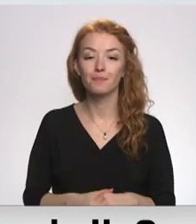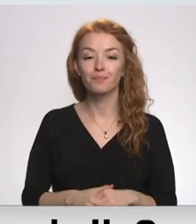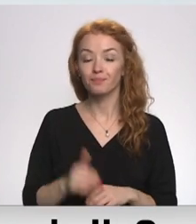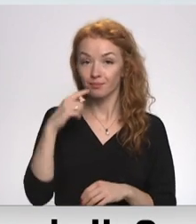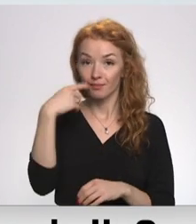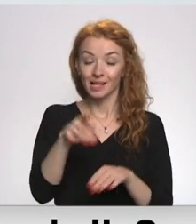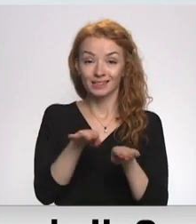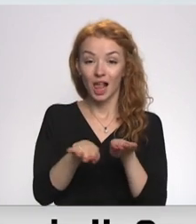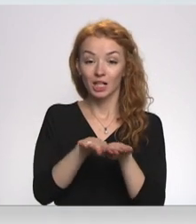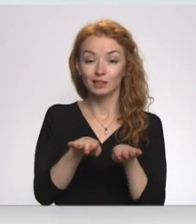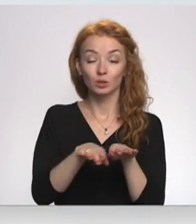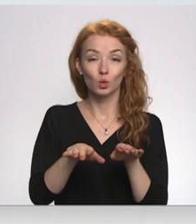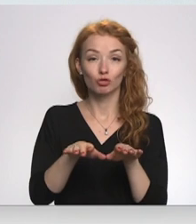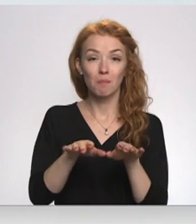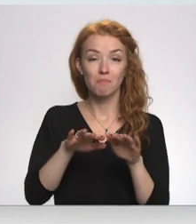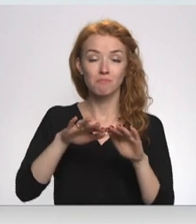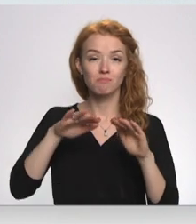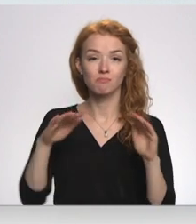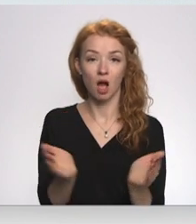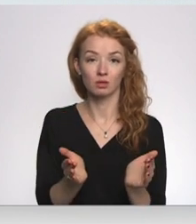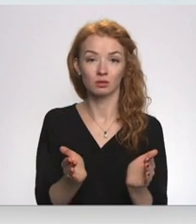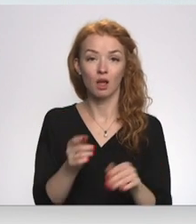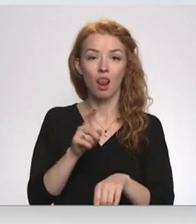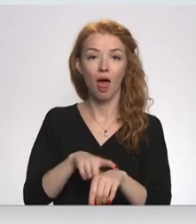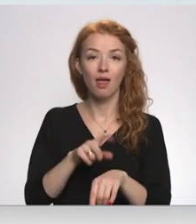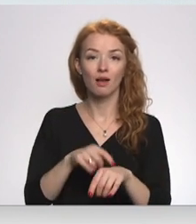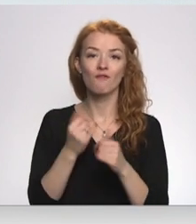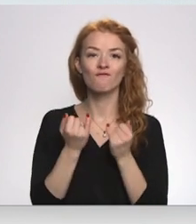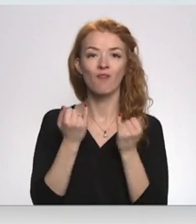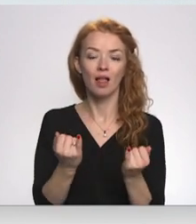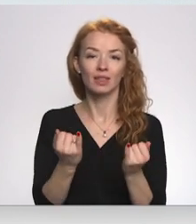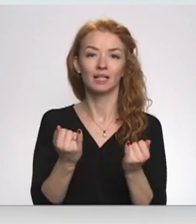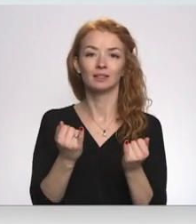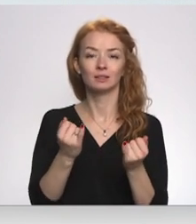Pirmkārt, salīdzinoši, maz bija laika veltītas Ukrainai.